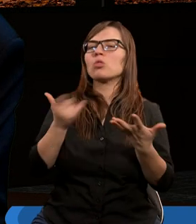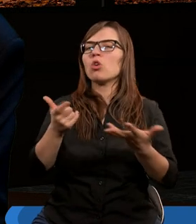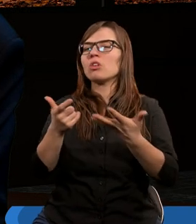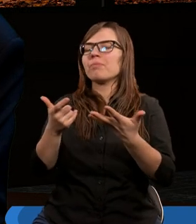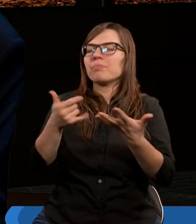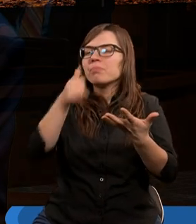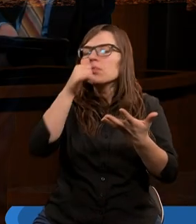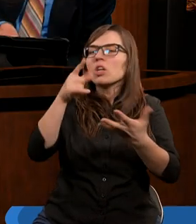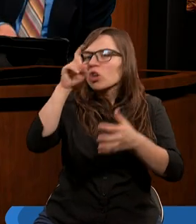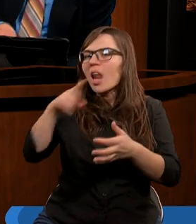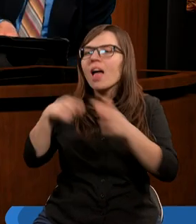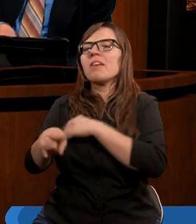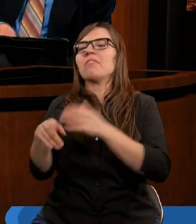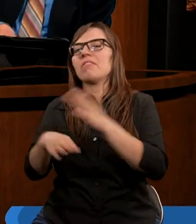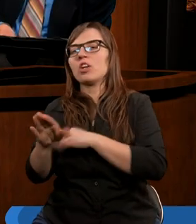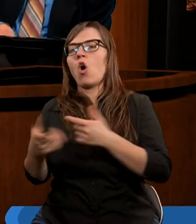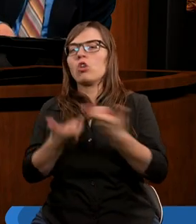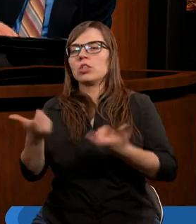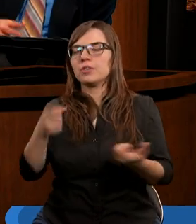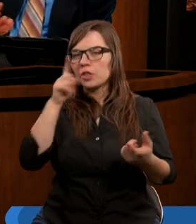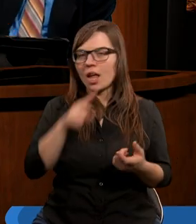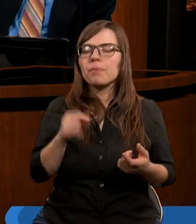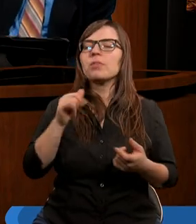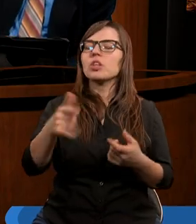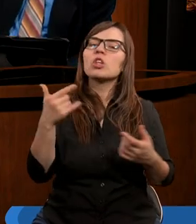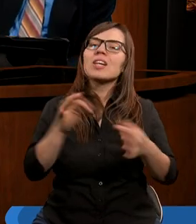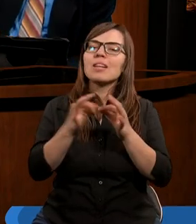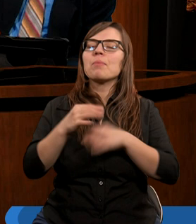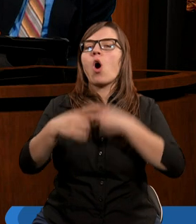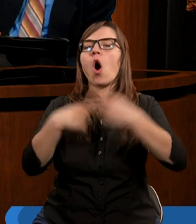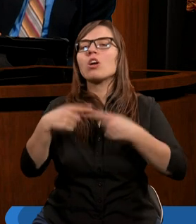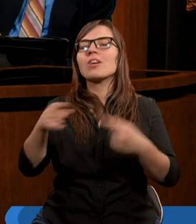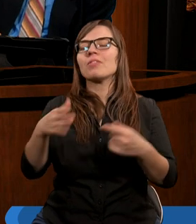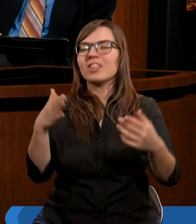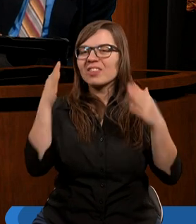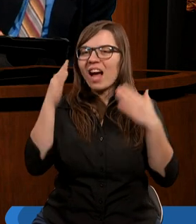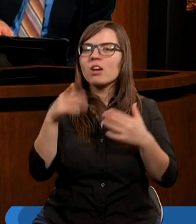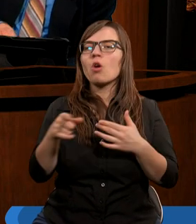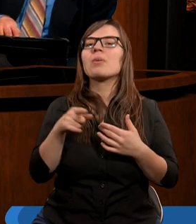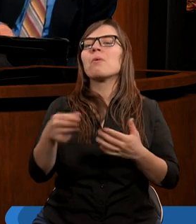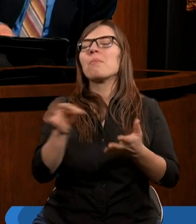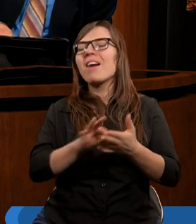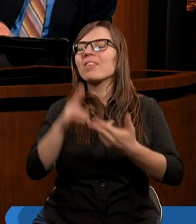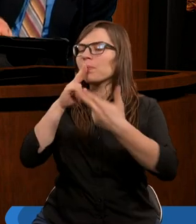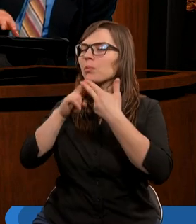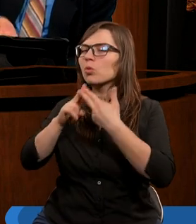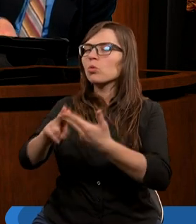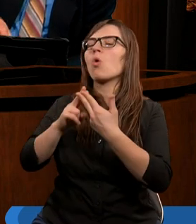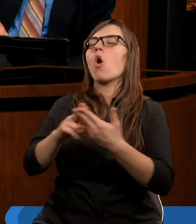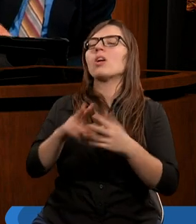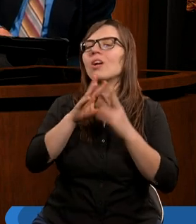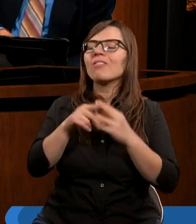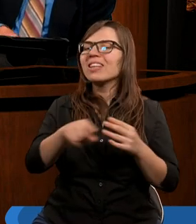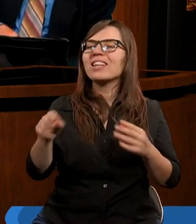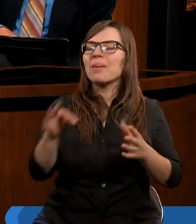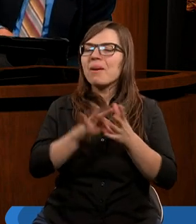to robić, a niekiedy nie. I tutaj mamy ten przykład walki, która się toczy, którą jak gdybyśmy odziedziczyli już po Adamie i Ewie, tą pewną skłonność i ciążenie ku